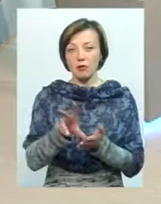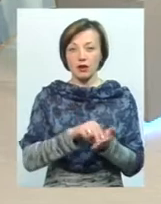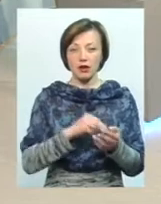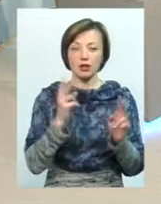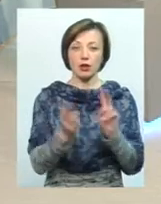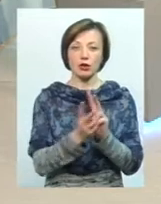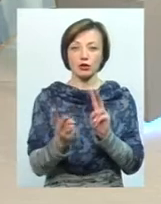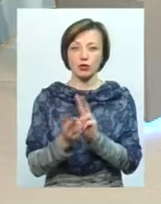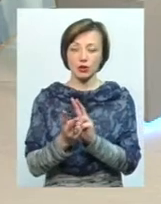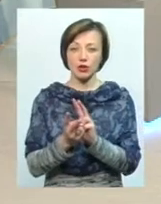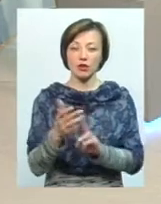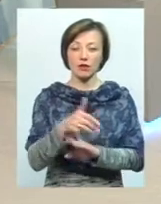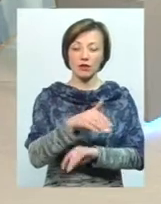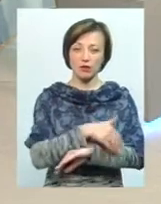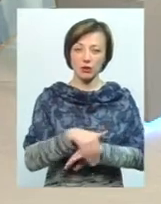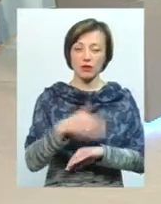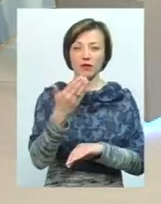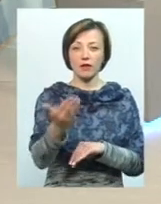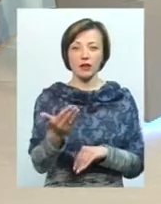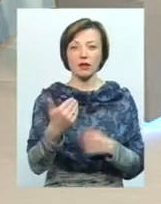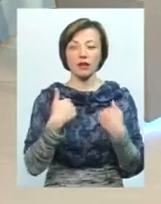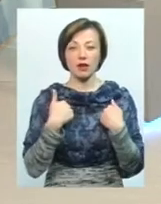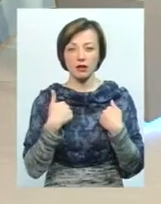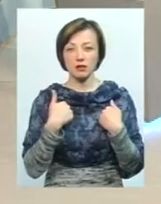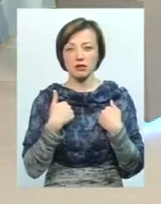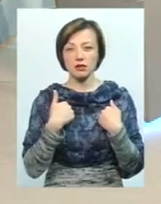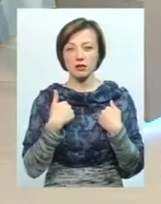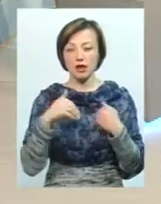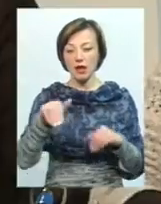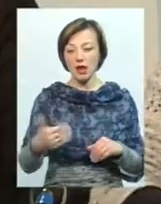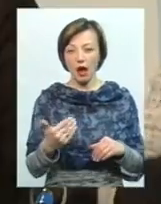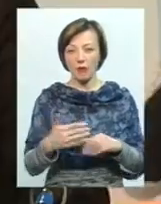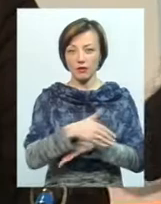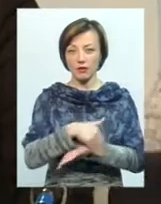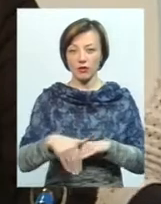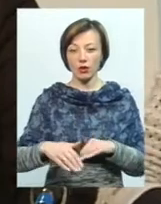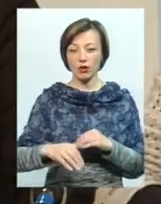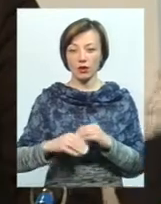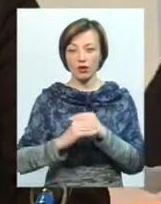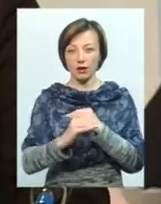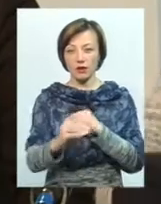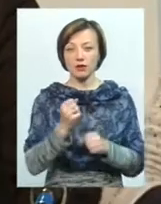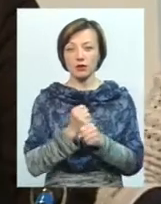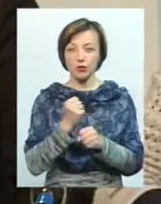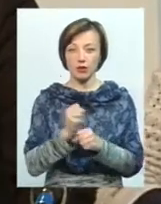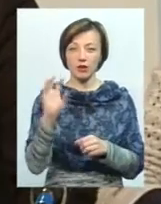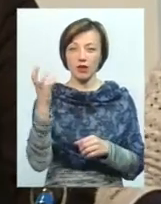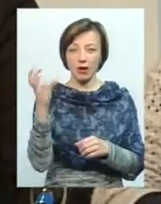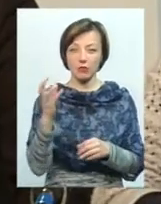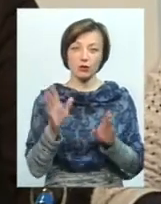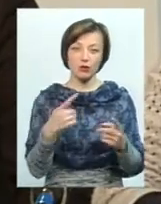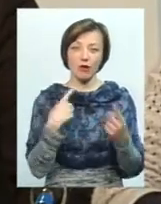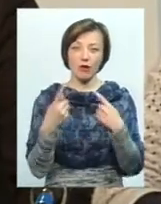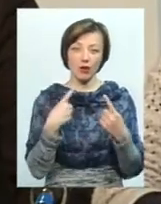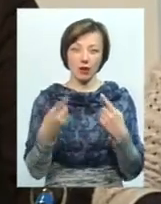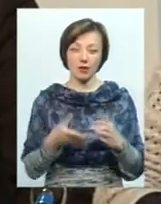зустрічах дворових чула, в нас ямка в дворі, ви її зарубіть, вкрутіть лампочку, тоді будемо про